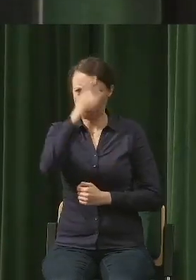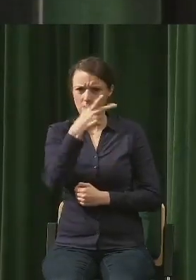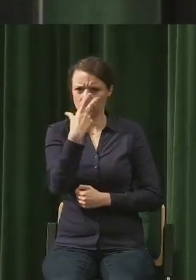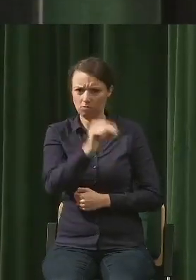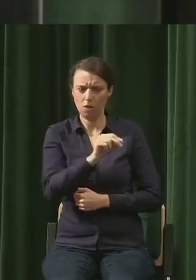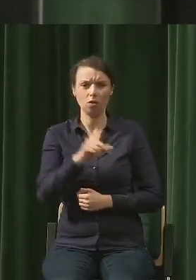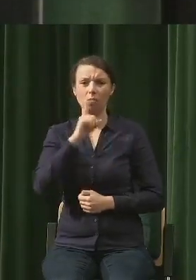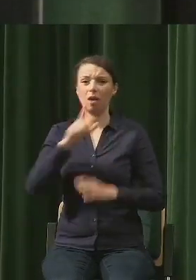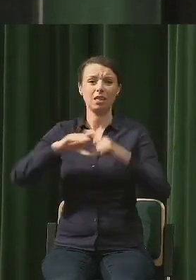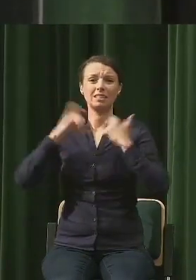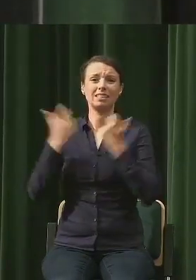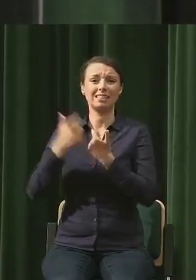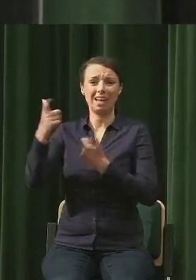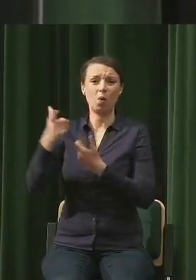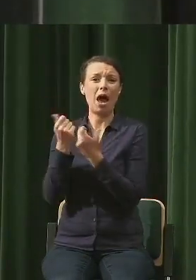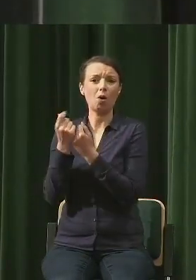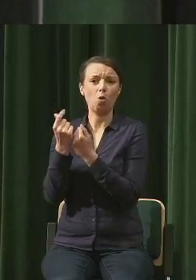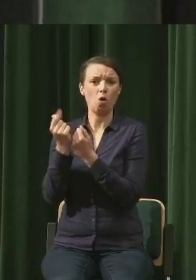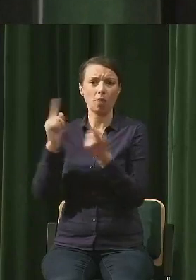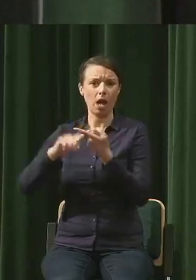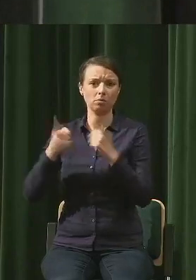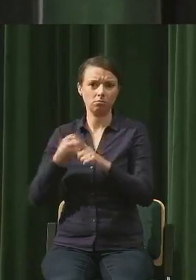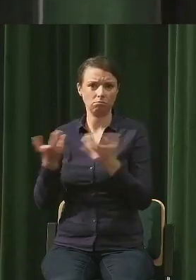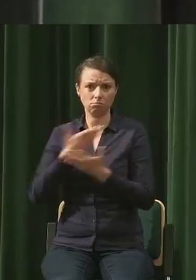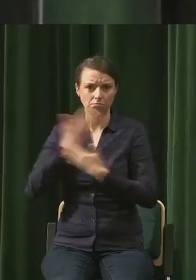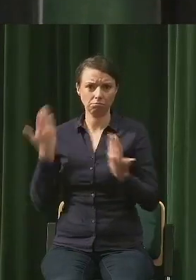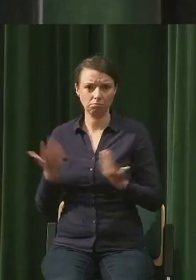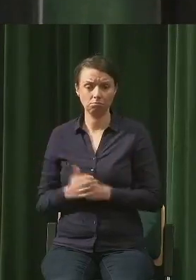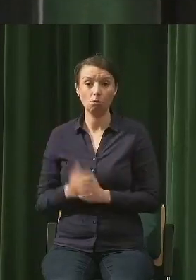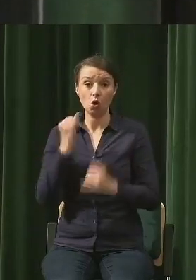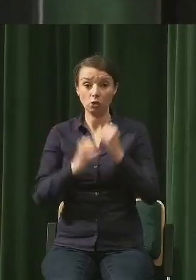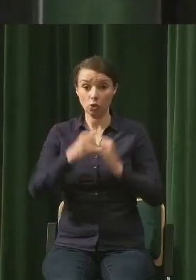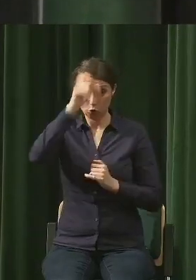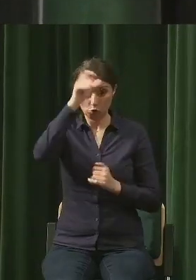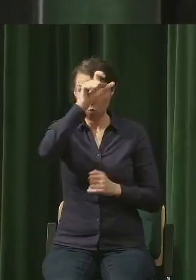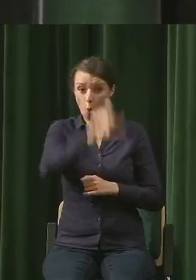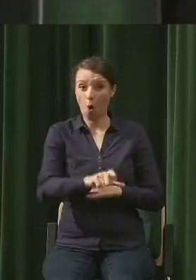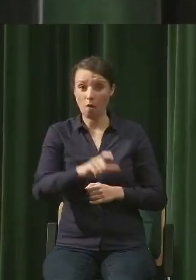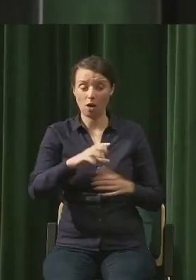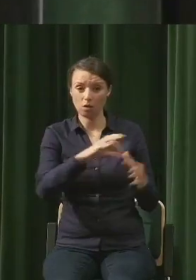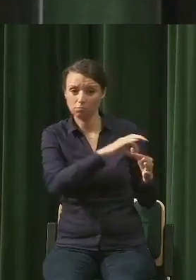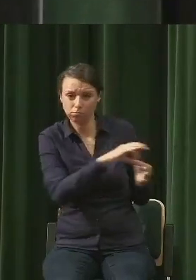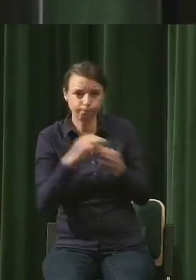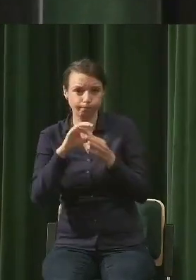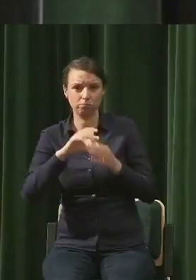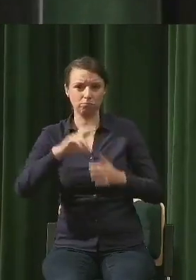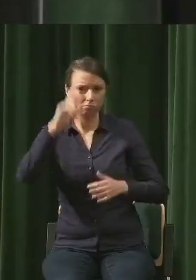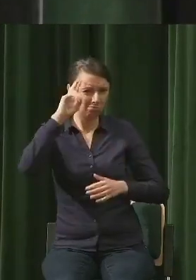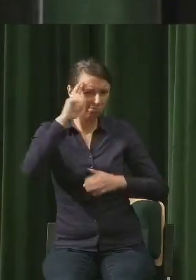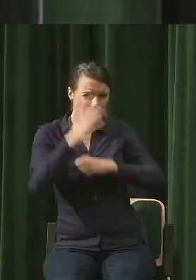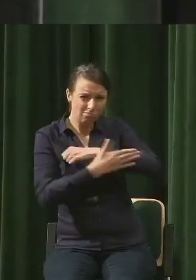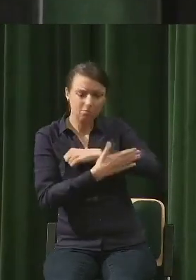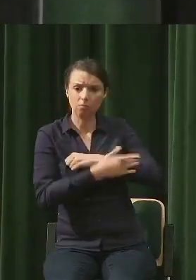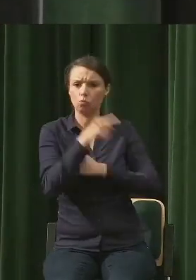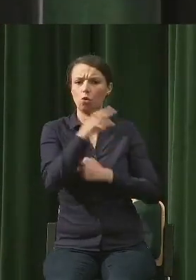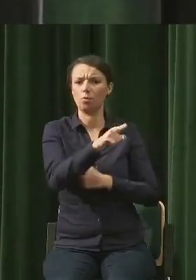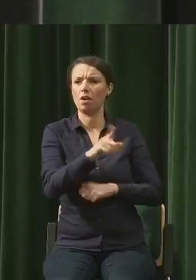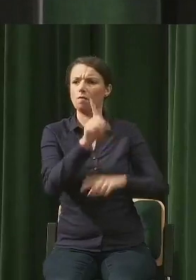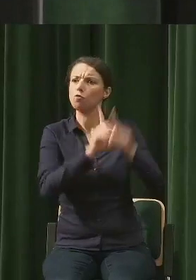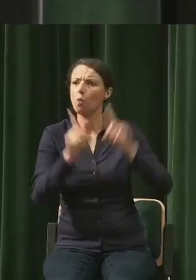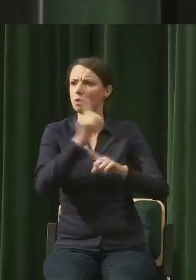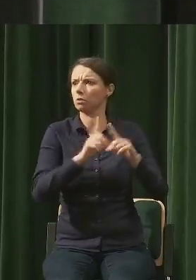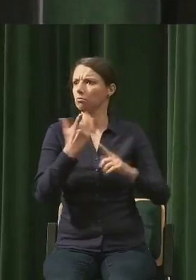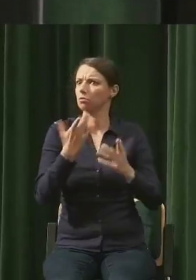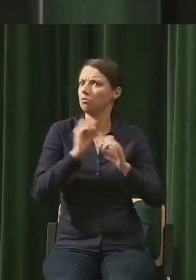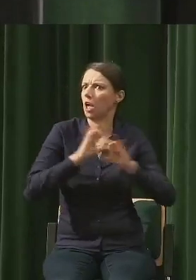ekonomię budujemy jedynie jako taki model tłumaczący, no jeśli człowiek jest racjonalny, no to tłumaczymy dlaczego takie decyzje, a nie inne podejmuje, dlaczego efektem